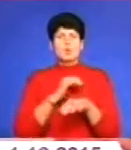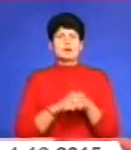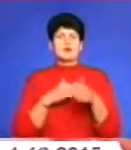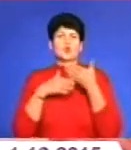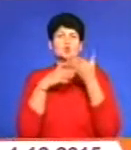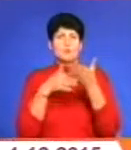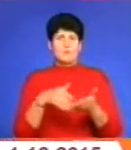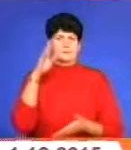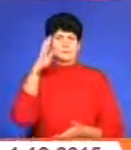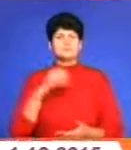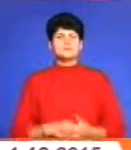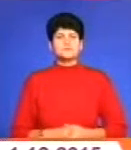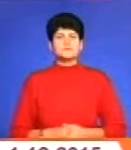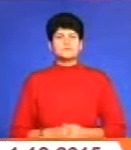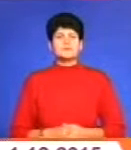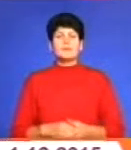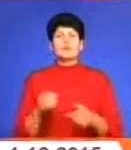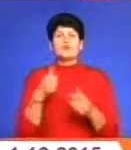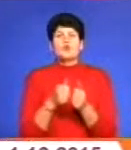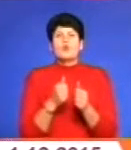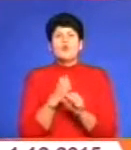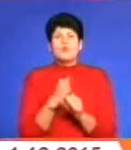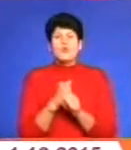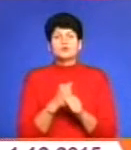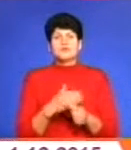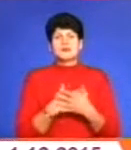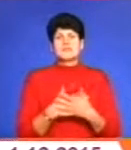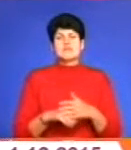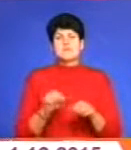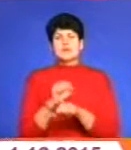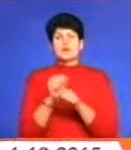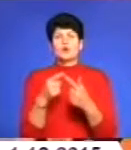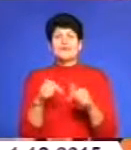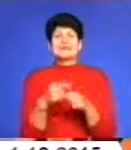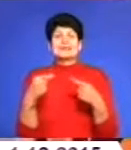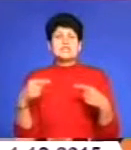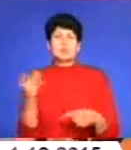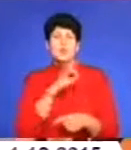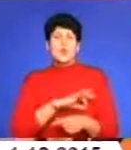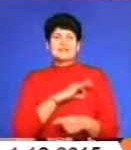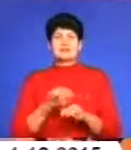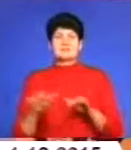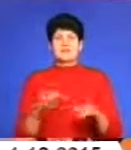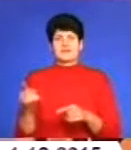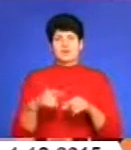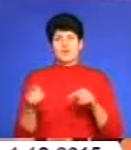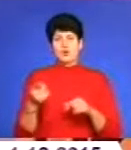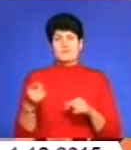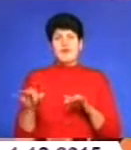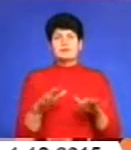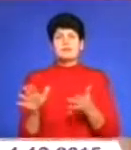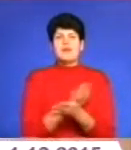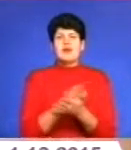допомоги. Попри роботу для потреб АТО, активісти автомайдану організовують інші корисні справи в рідному Тернополі. Акції з